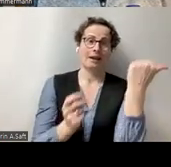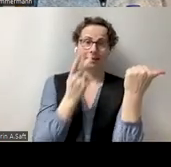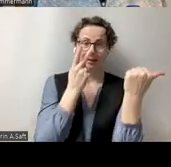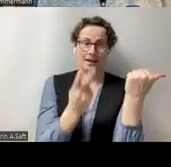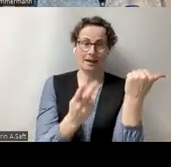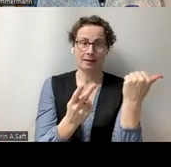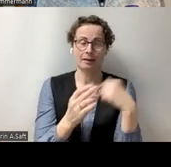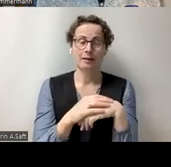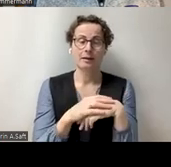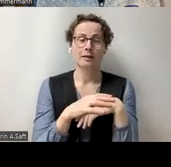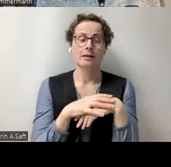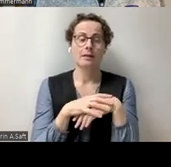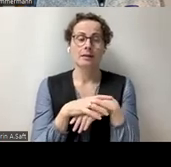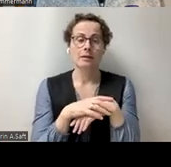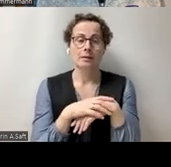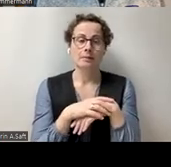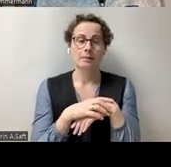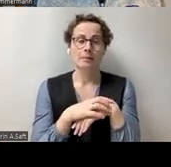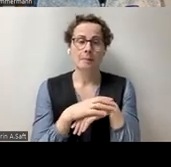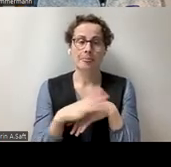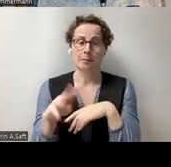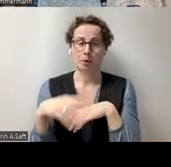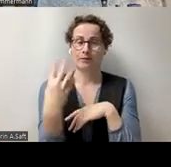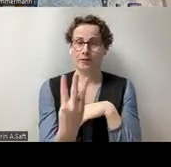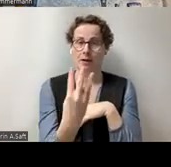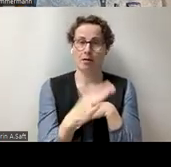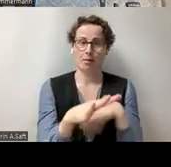Aktionsbereiche der digitalen Barrierefreiheit an Hochschulen.